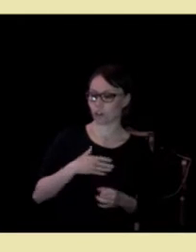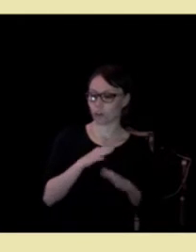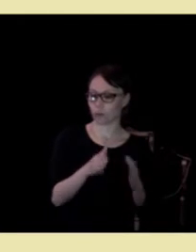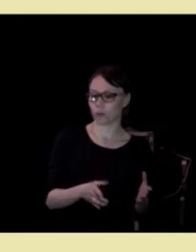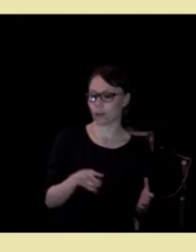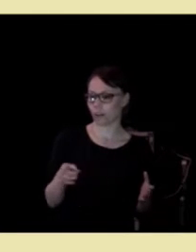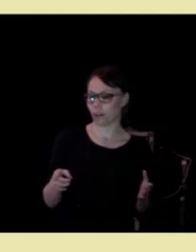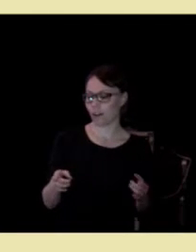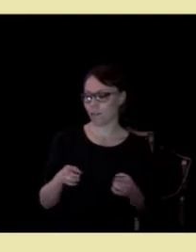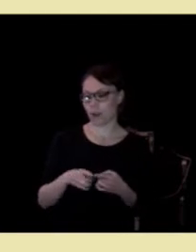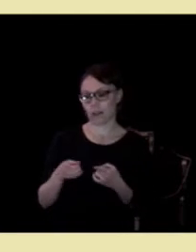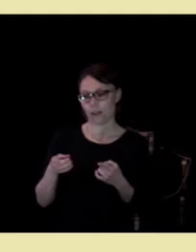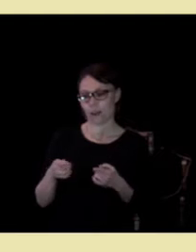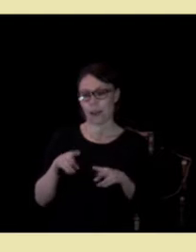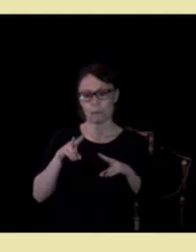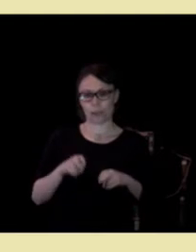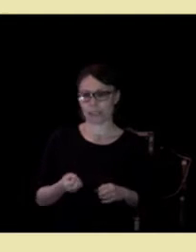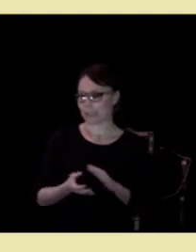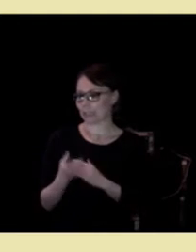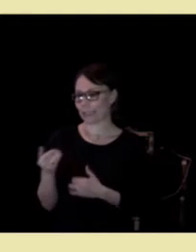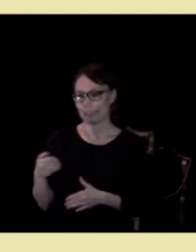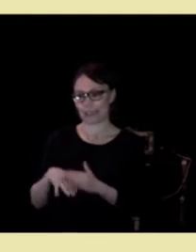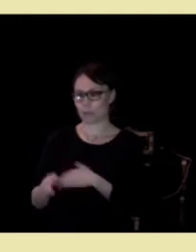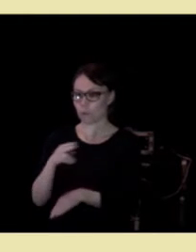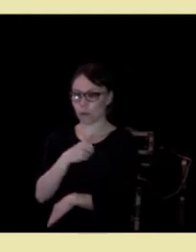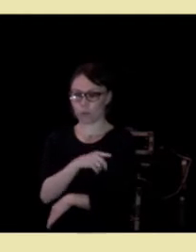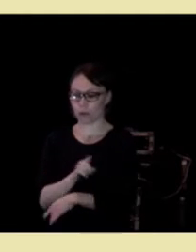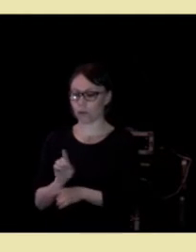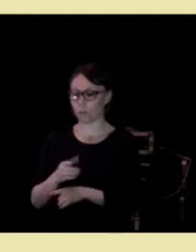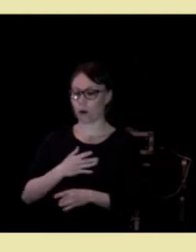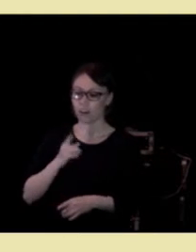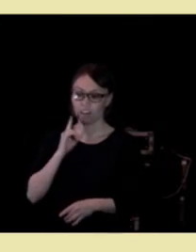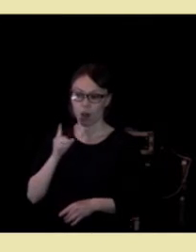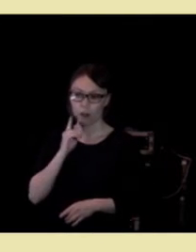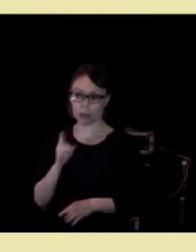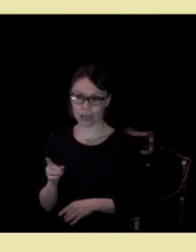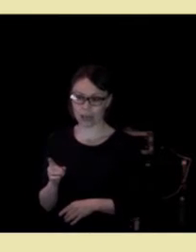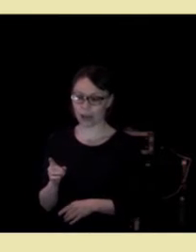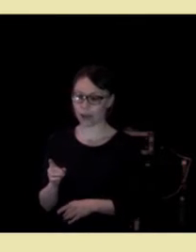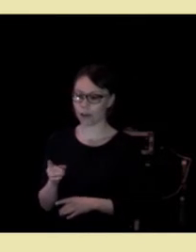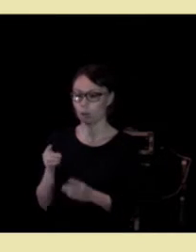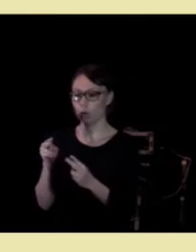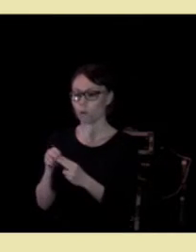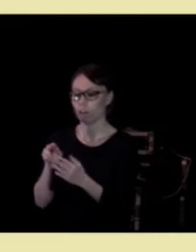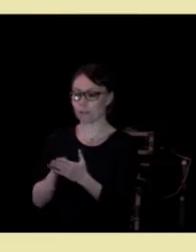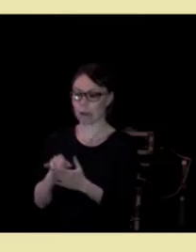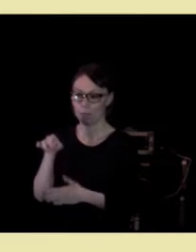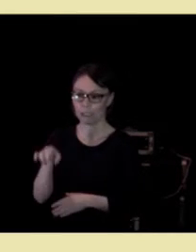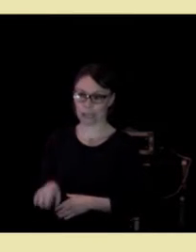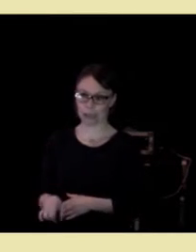ikke til hjemmesykepleien i kommunen som har den daglige kontakten med pasienten.